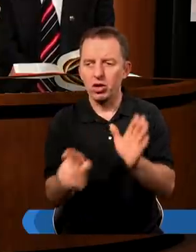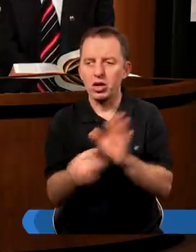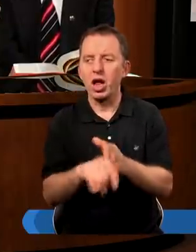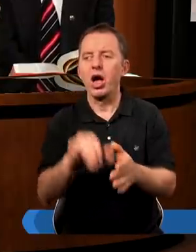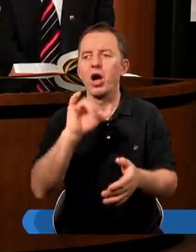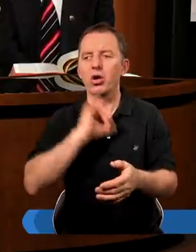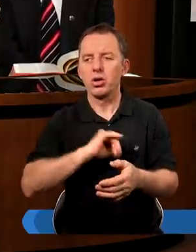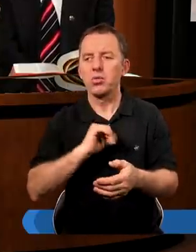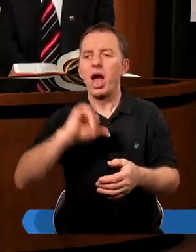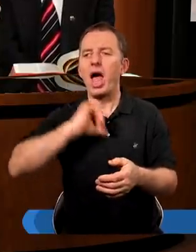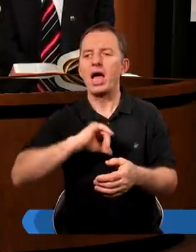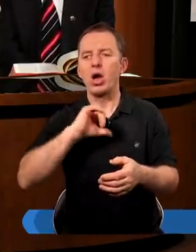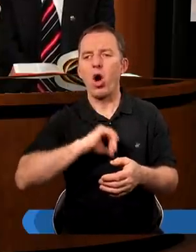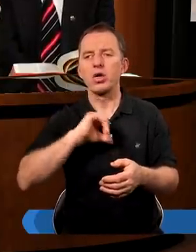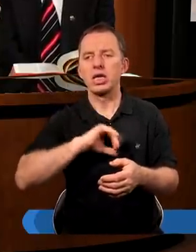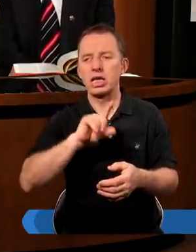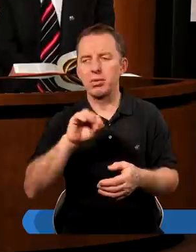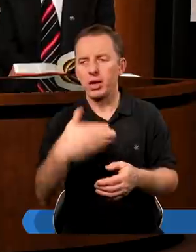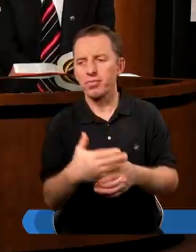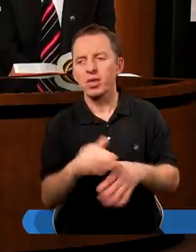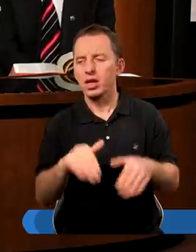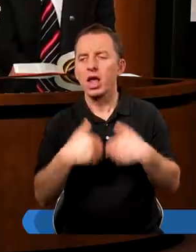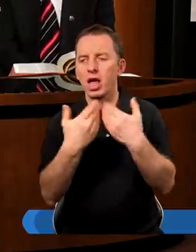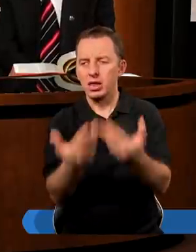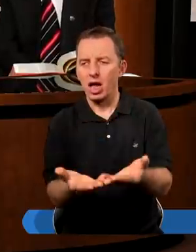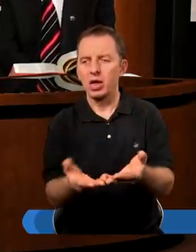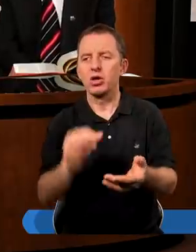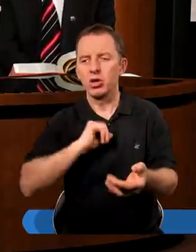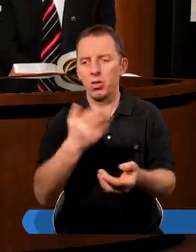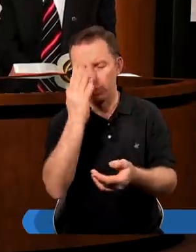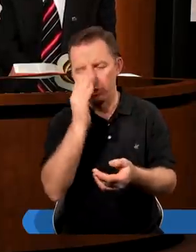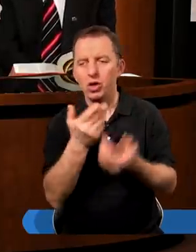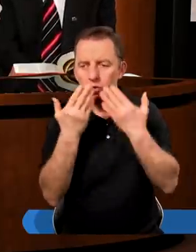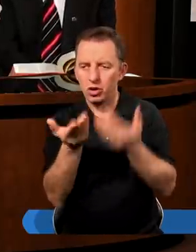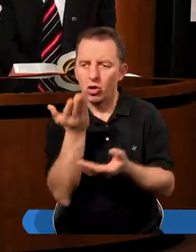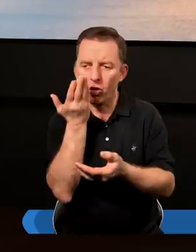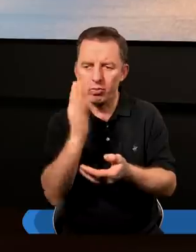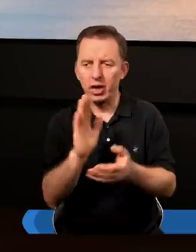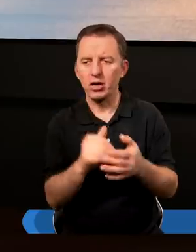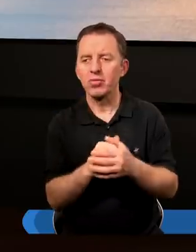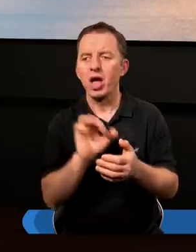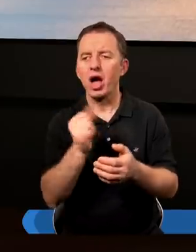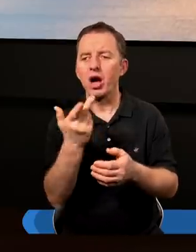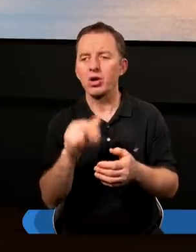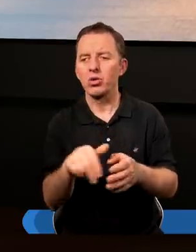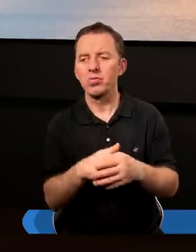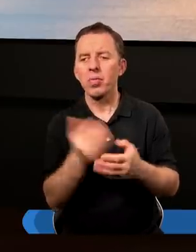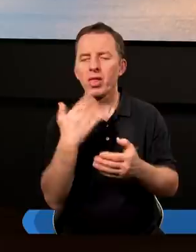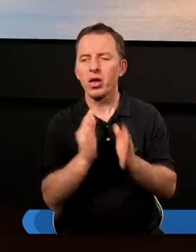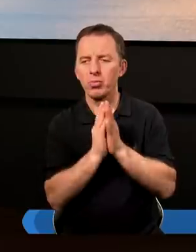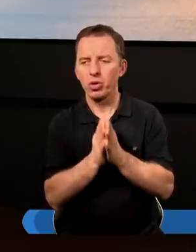dla siebie, to jest egoizm i to nie daje zadowolenia. Dziękuję bardzo. Aniu,